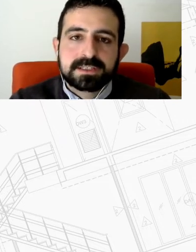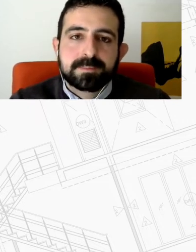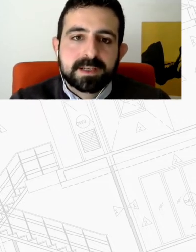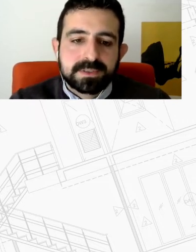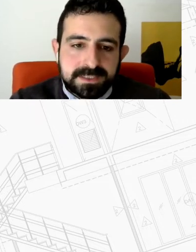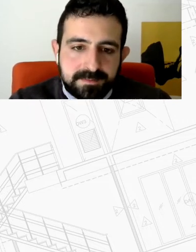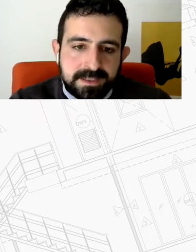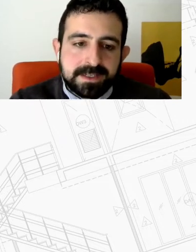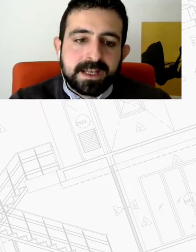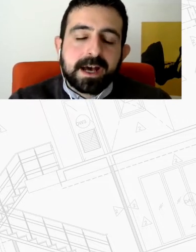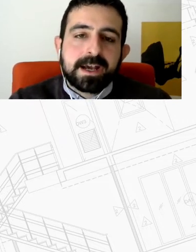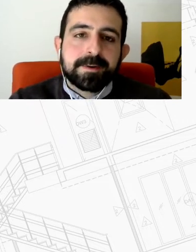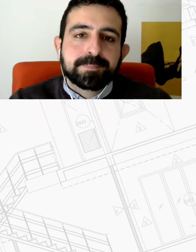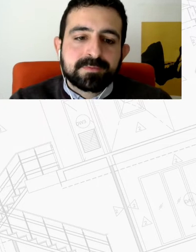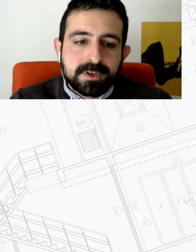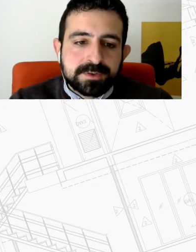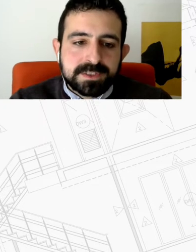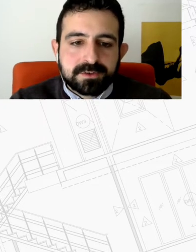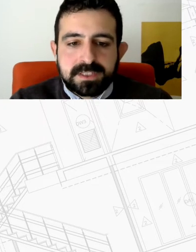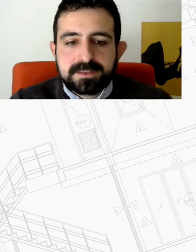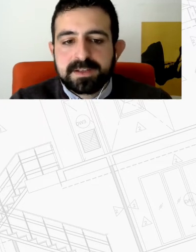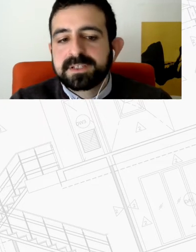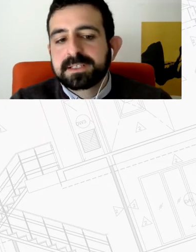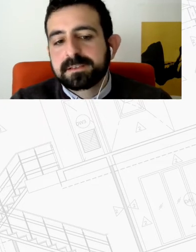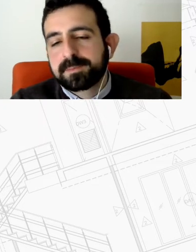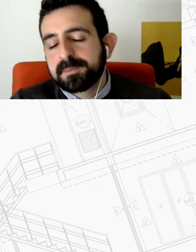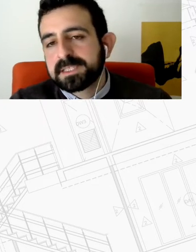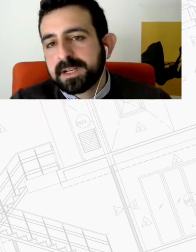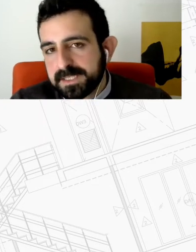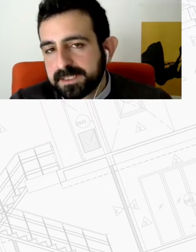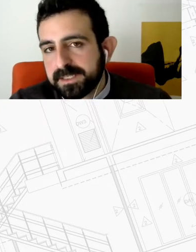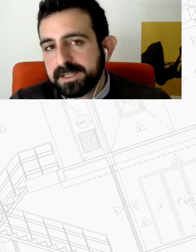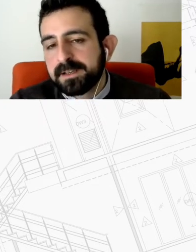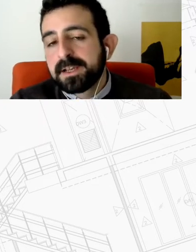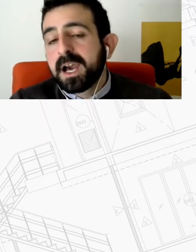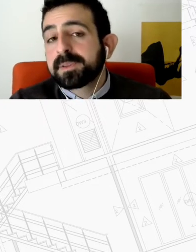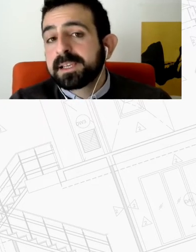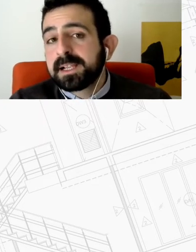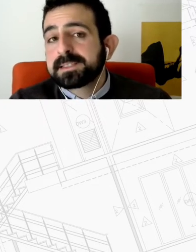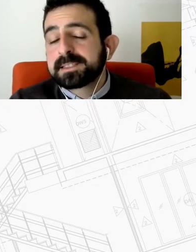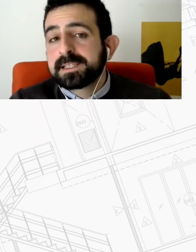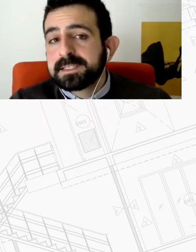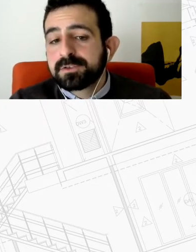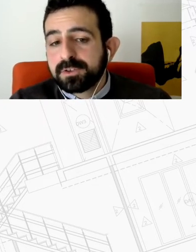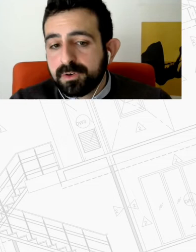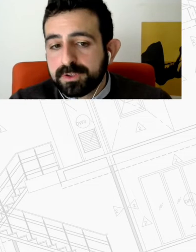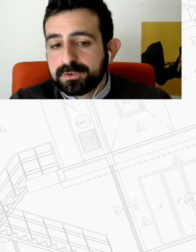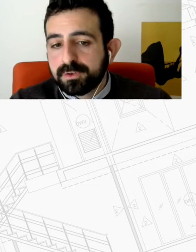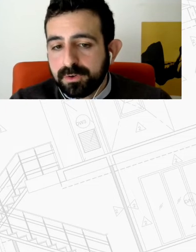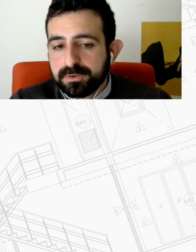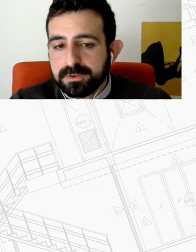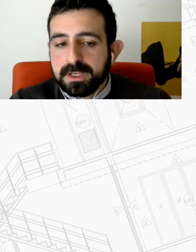τεχνολογίες και πανεπιστήμια βιώσιμες γειτονίες με έμφαση από τη μία στα πράσινα κτίρια από την άλλη στην ενίσχυση των